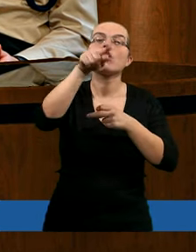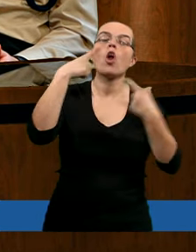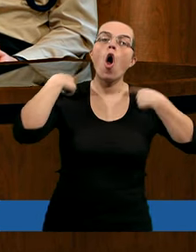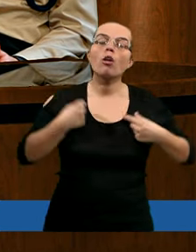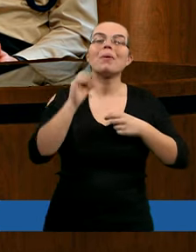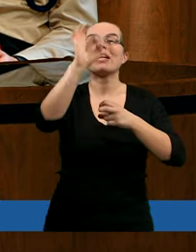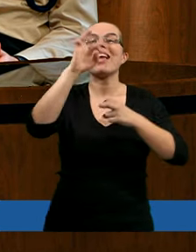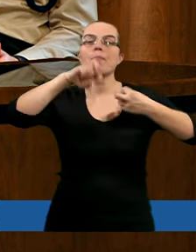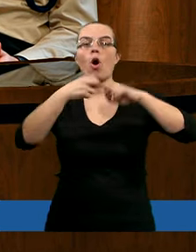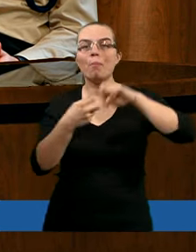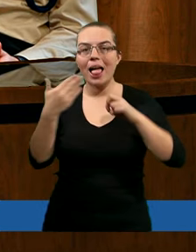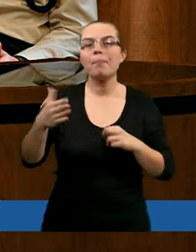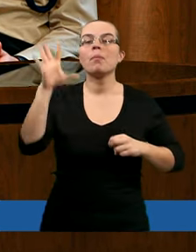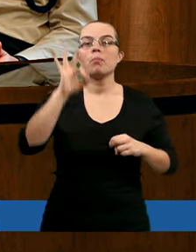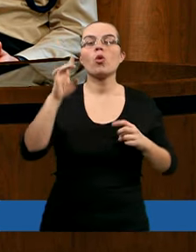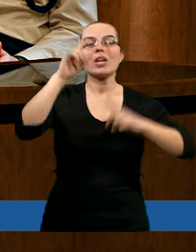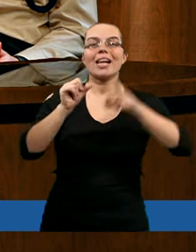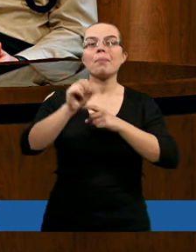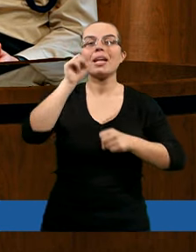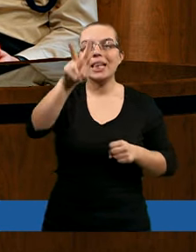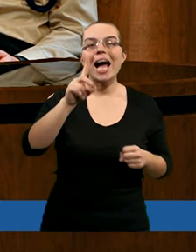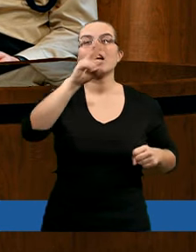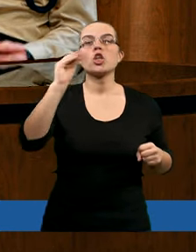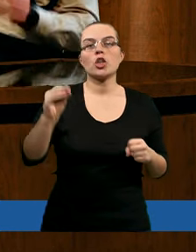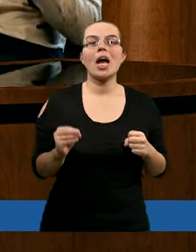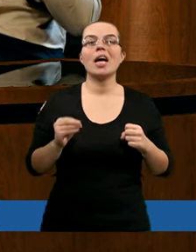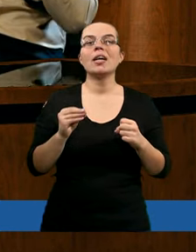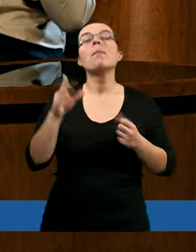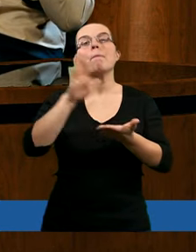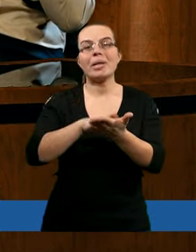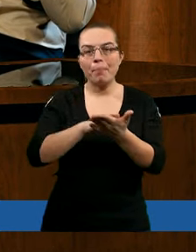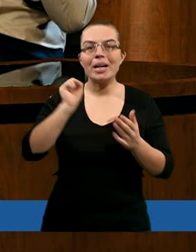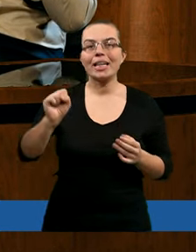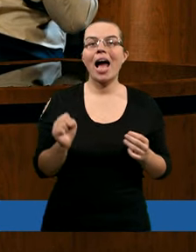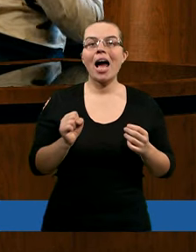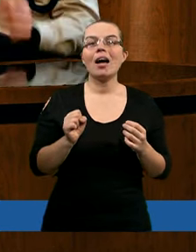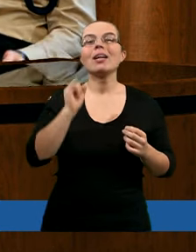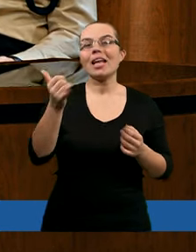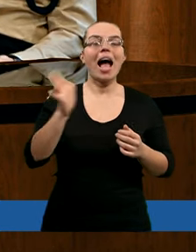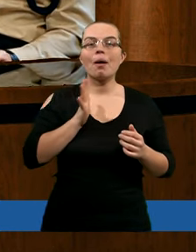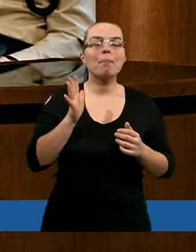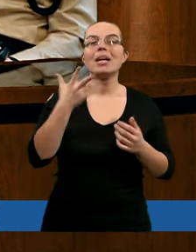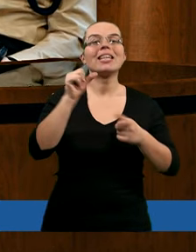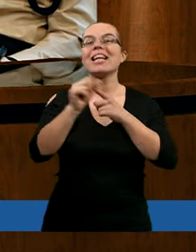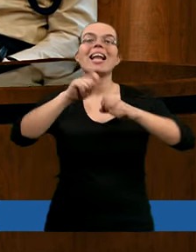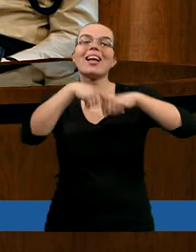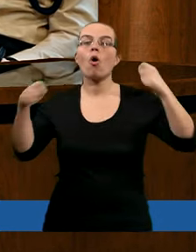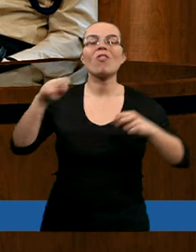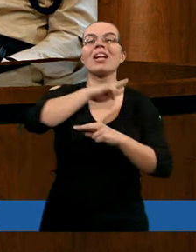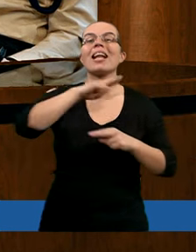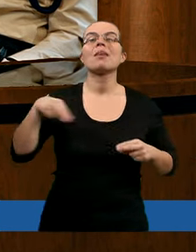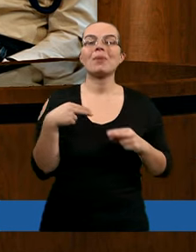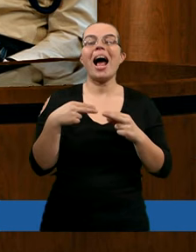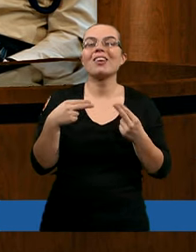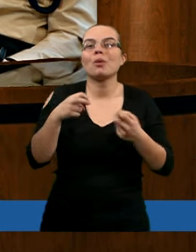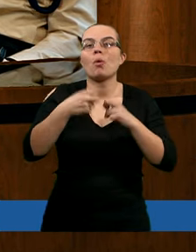się tym problemem, bo czasami jest tak, że Biblia jakby nie jest rozwiązaniem na wszystko, że